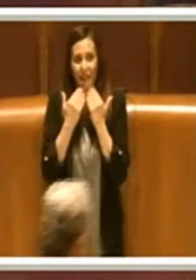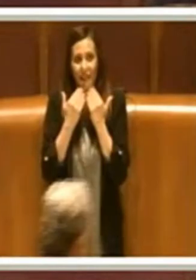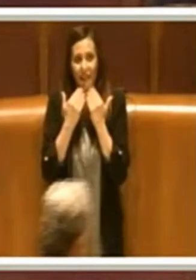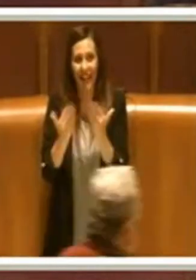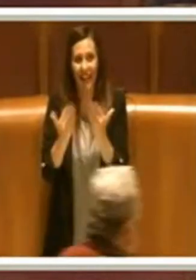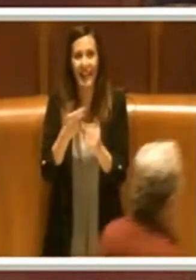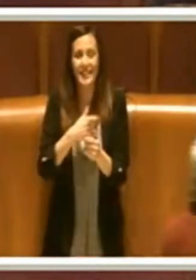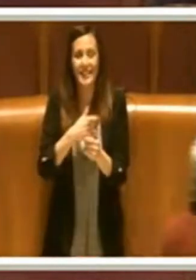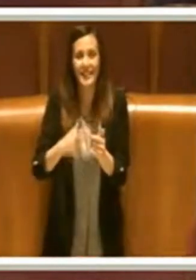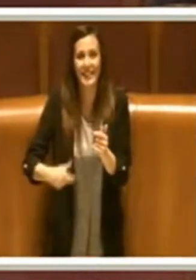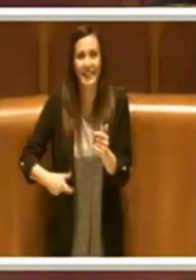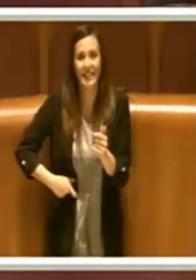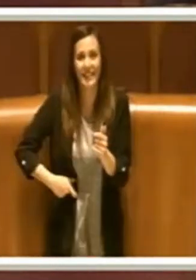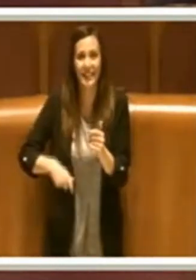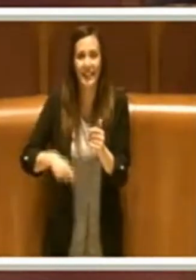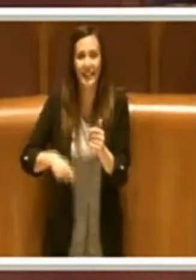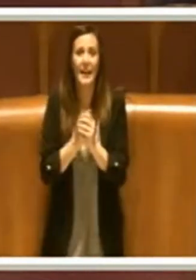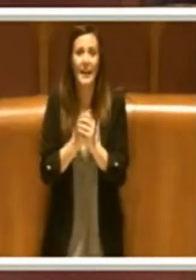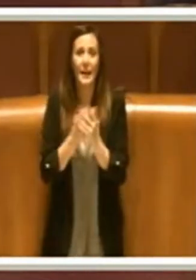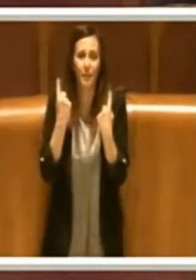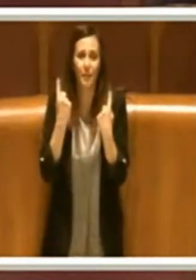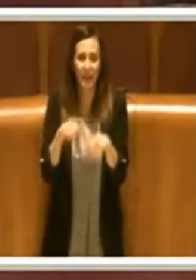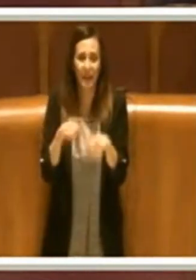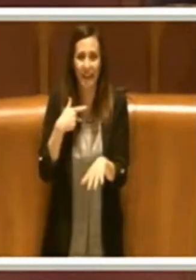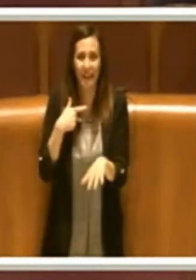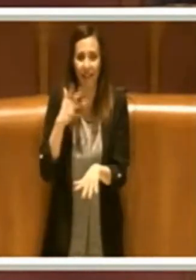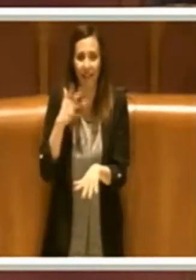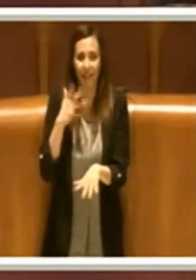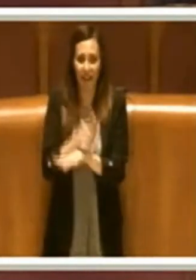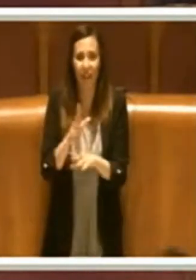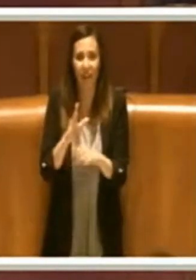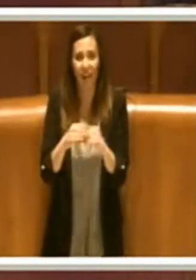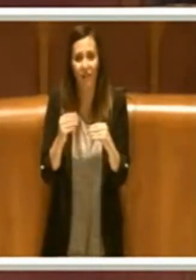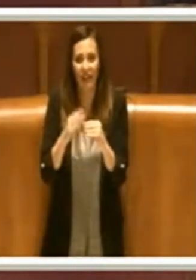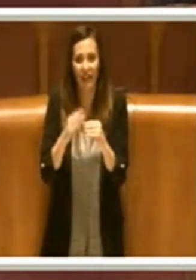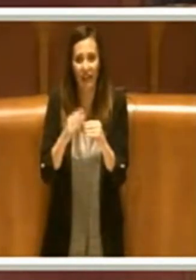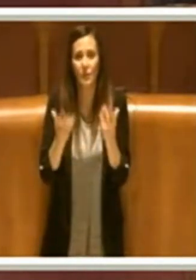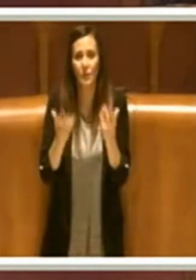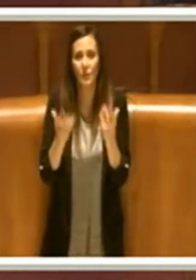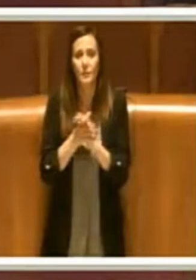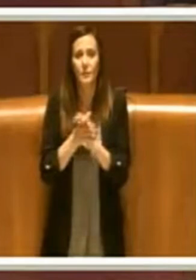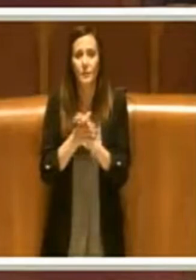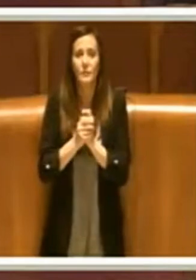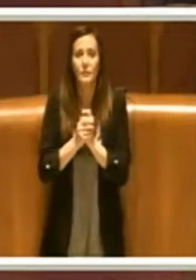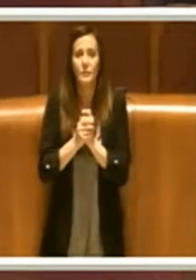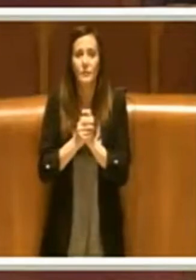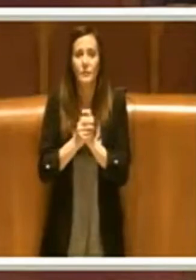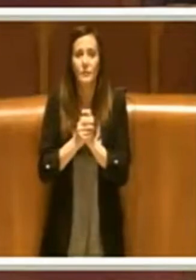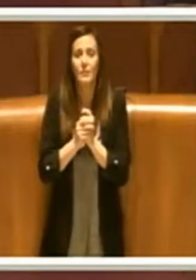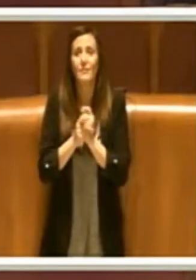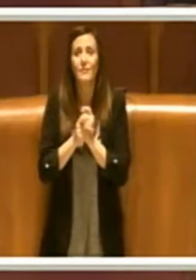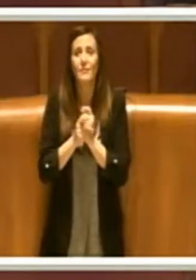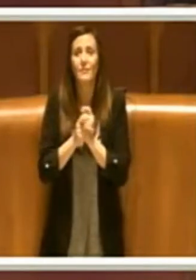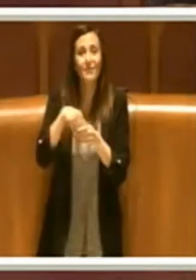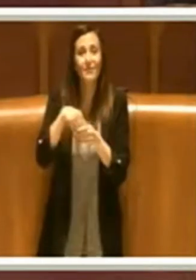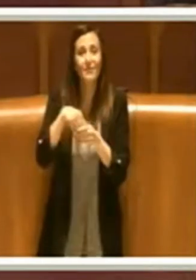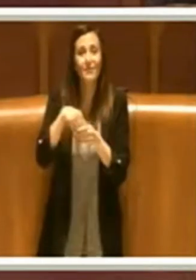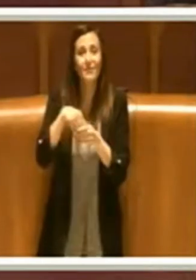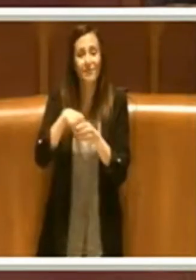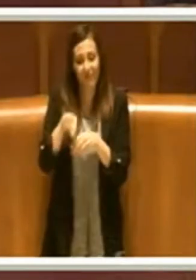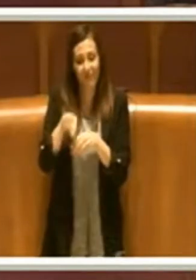la Sindaca per l'intervento che ha fatto perché all'interno di quell